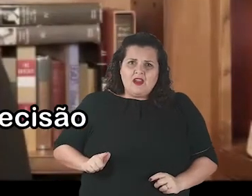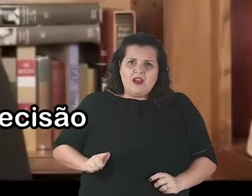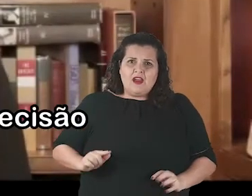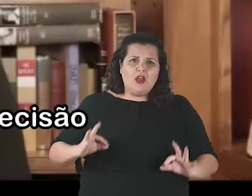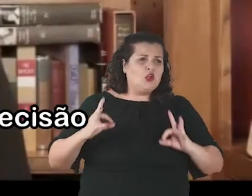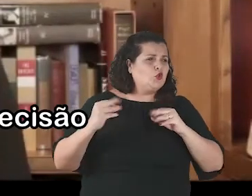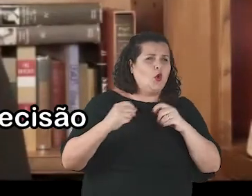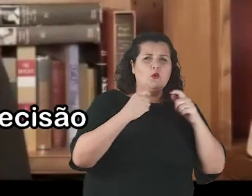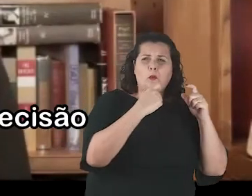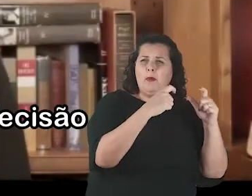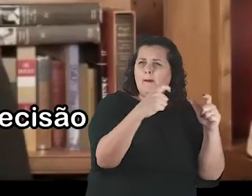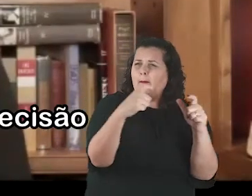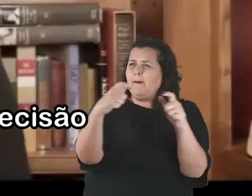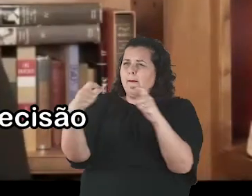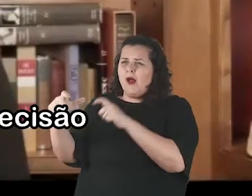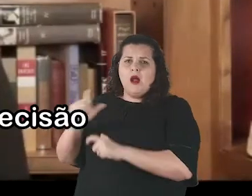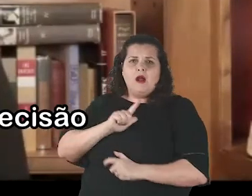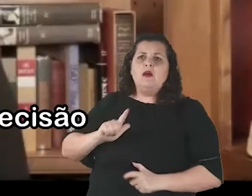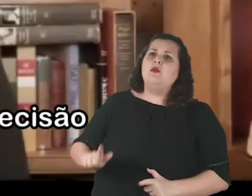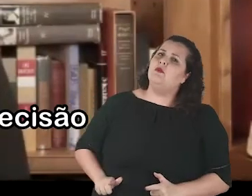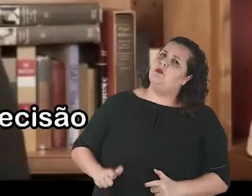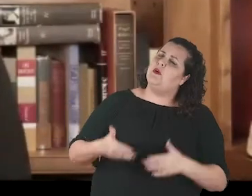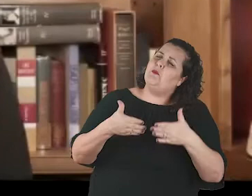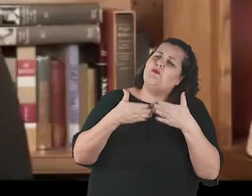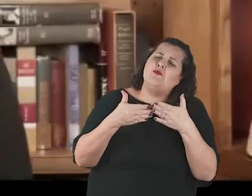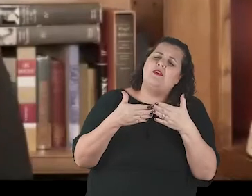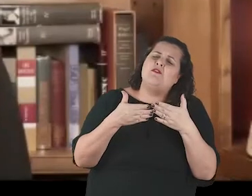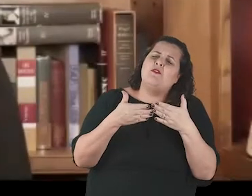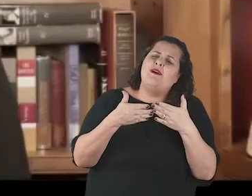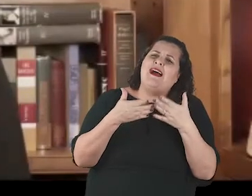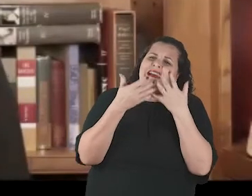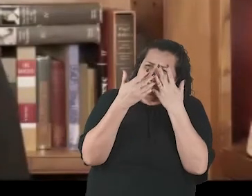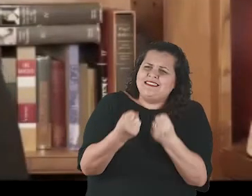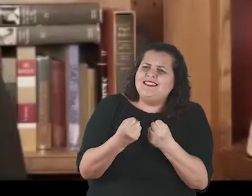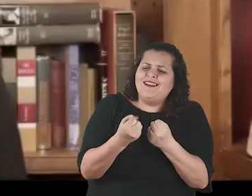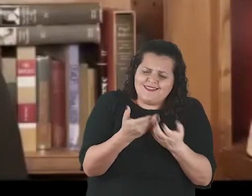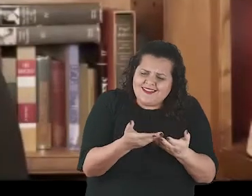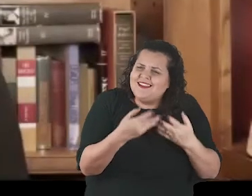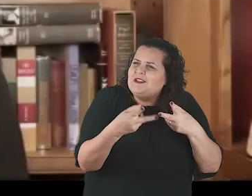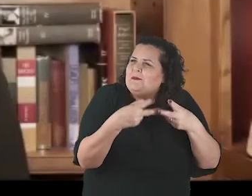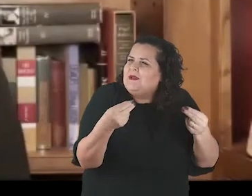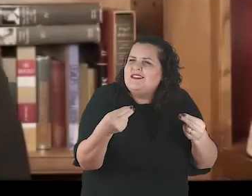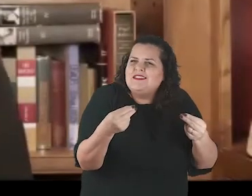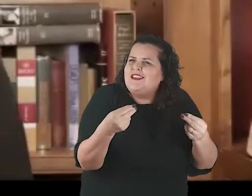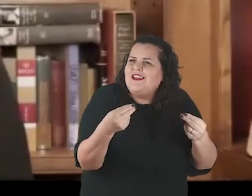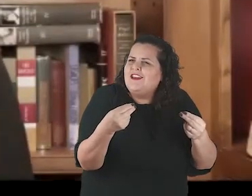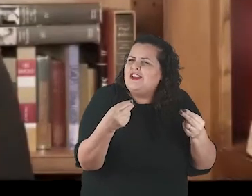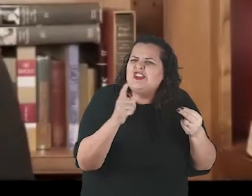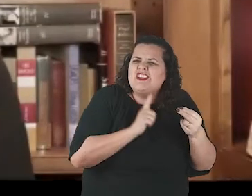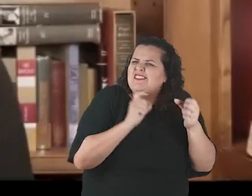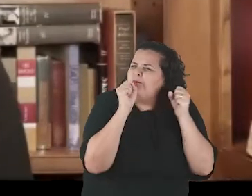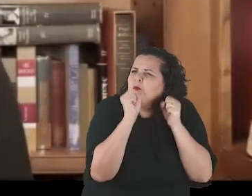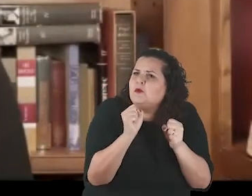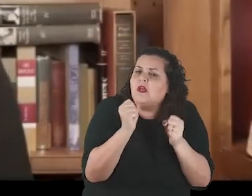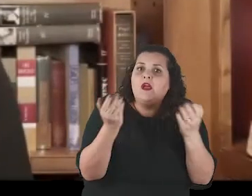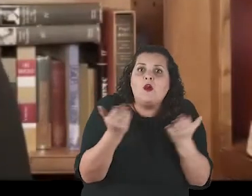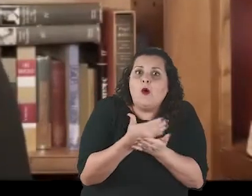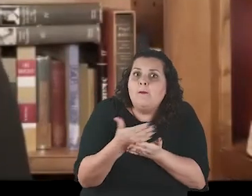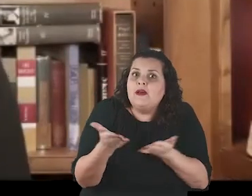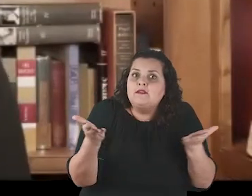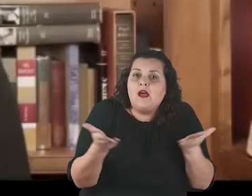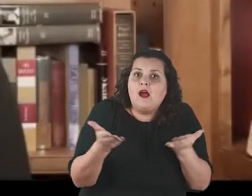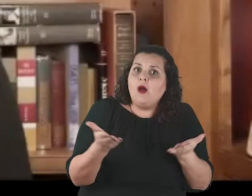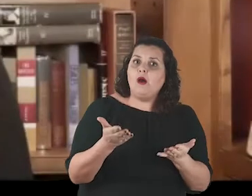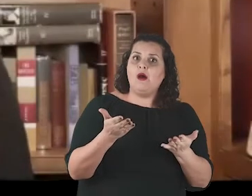and decision makers in every land, I urge you to take this powerful gift and waste no